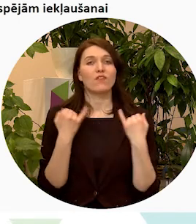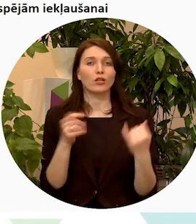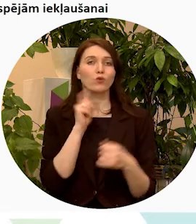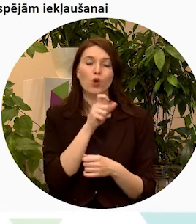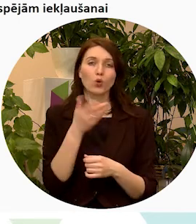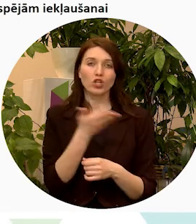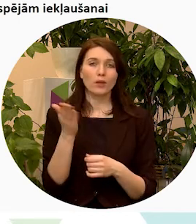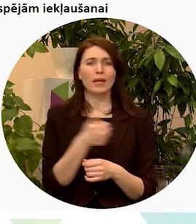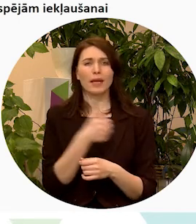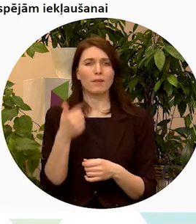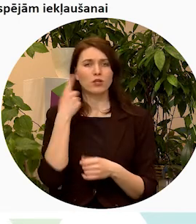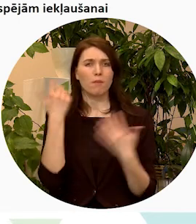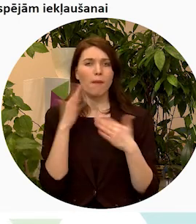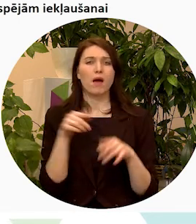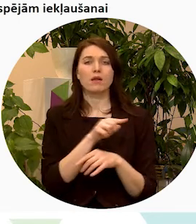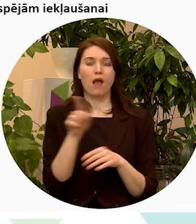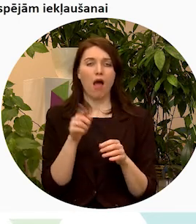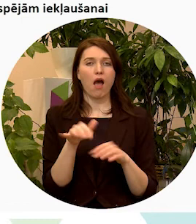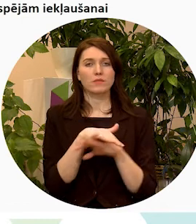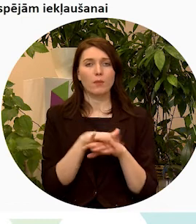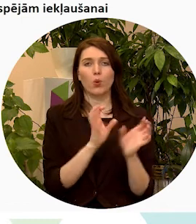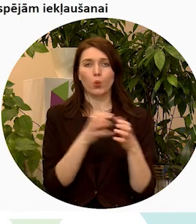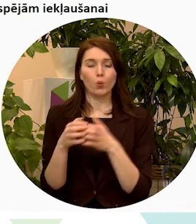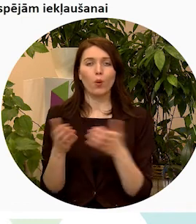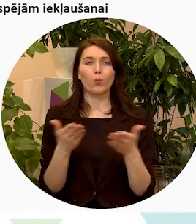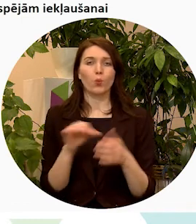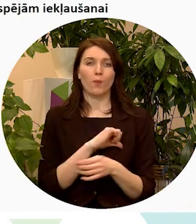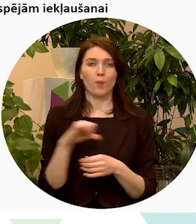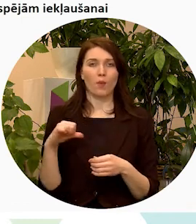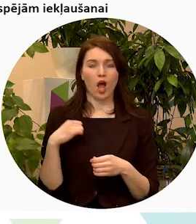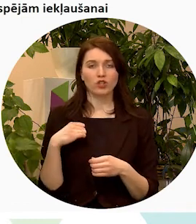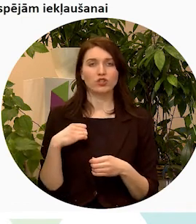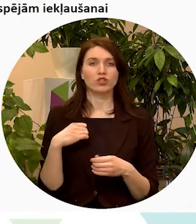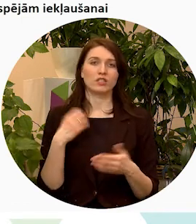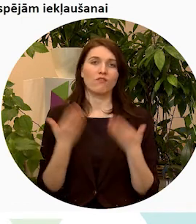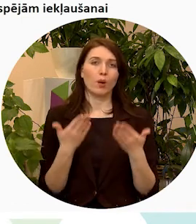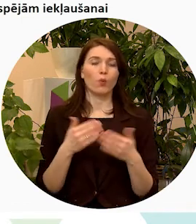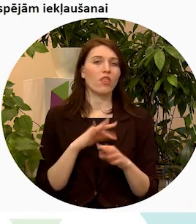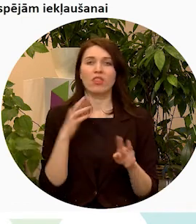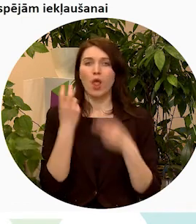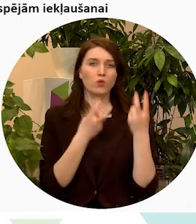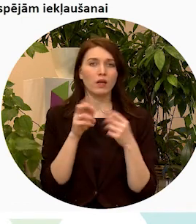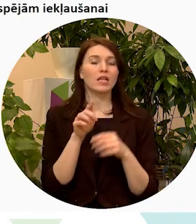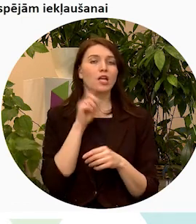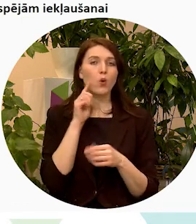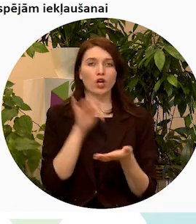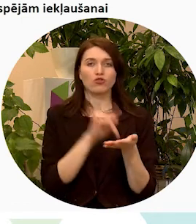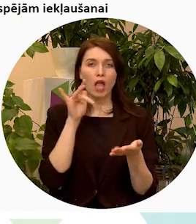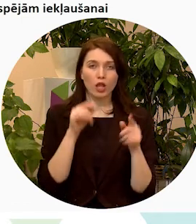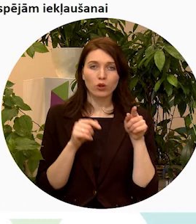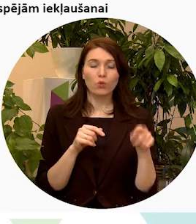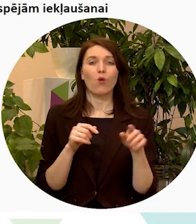jauniešiem, īpaši padomāt par tām grupām, kuras pašas varbūt neuzmeklēs jauniešu centru vai